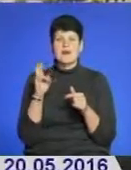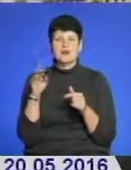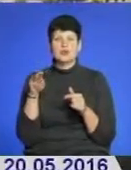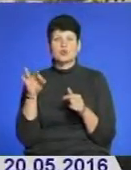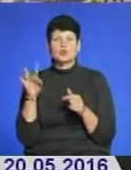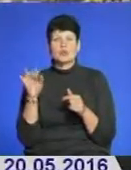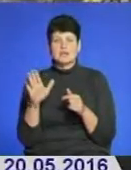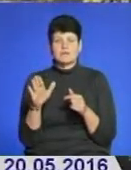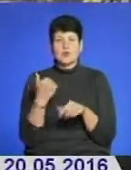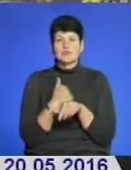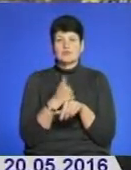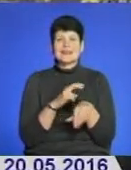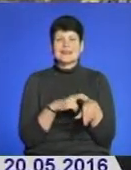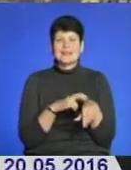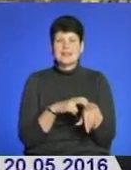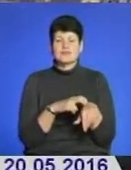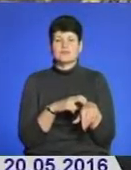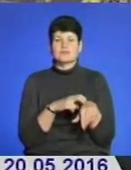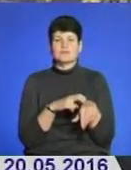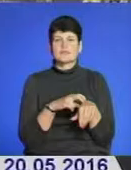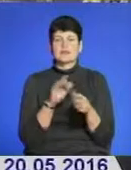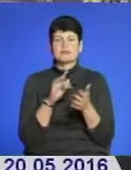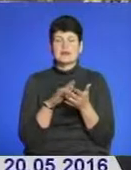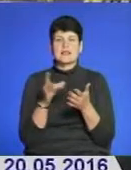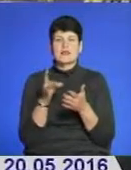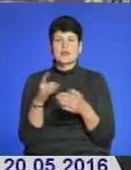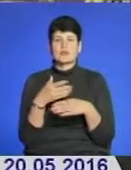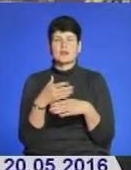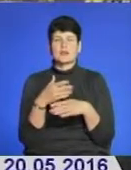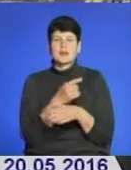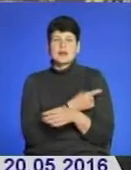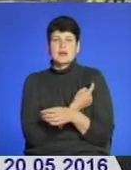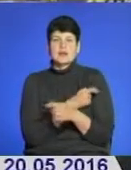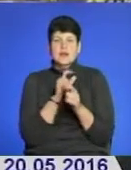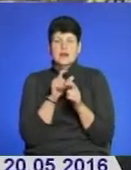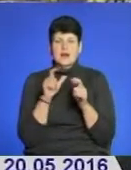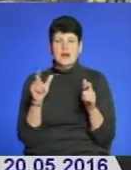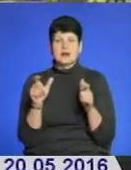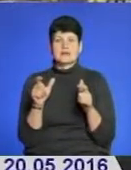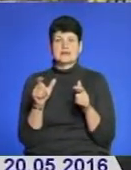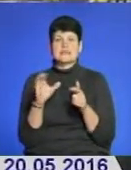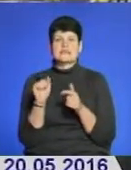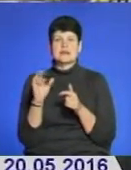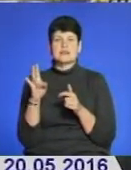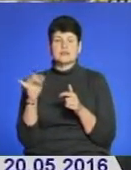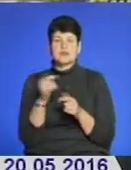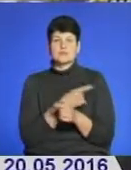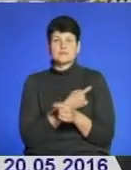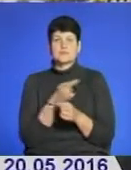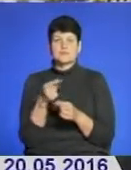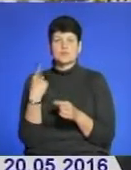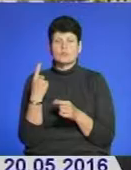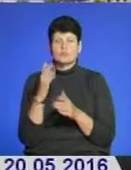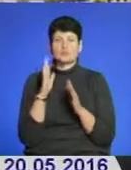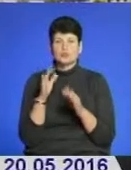колі головних лікарів та центральних районних лікарень та головних лікарів Центрів первинної медико-санітарної допомоги Тернопільської області